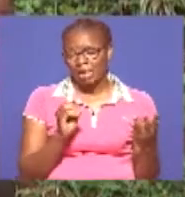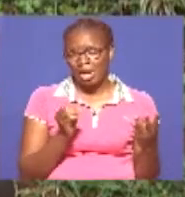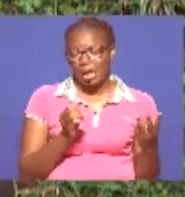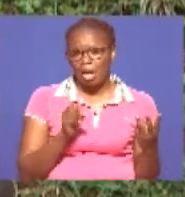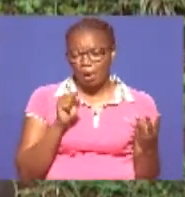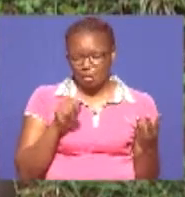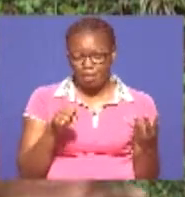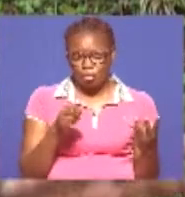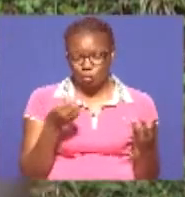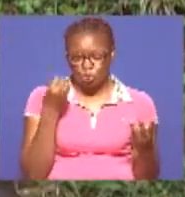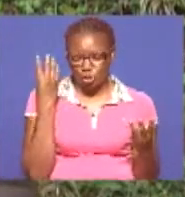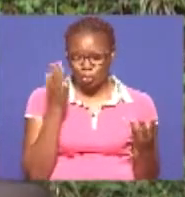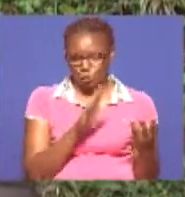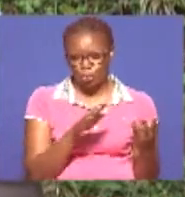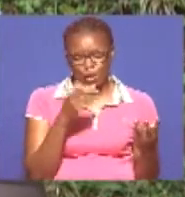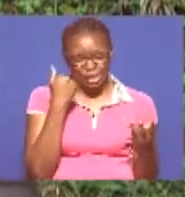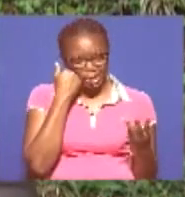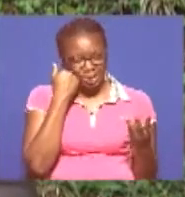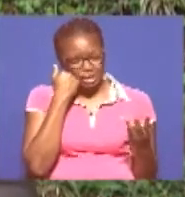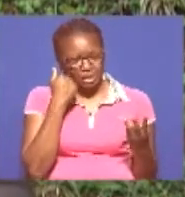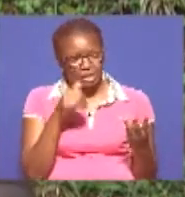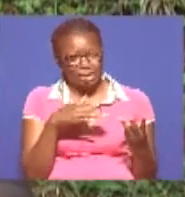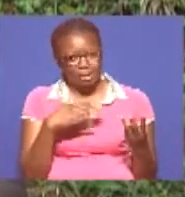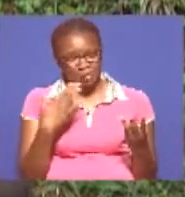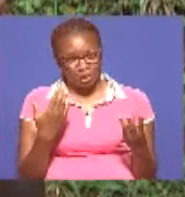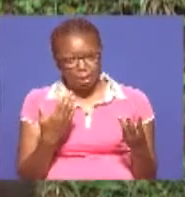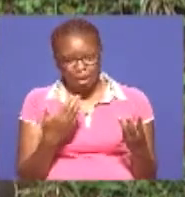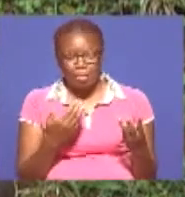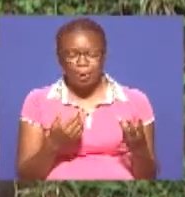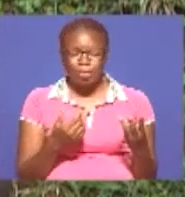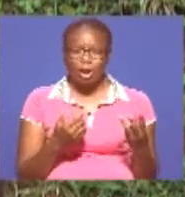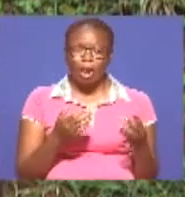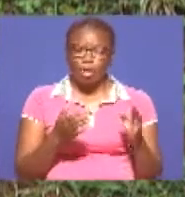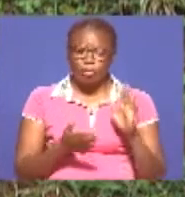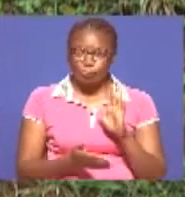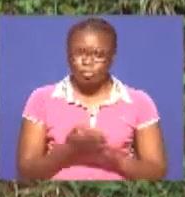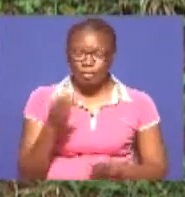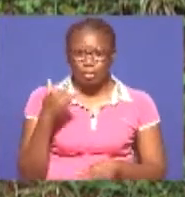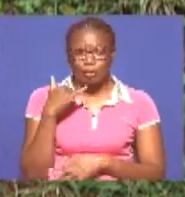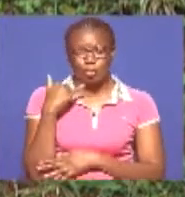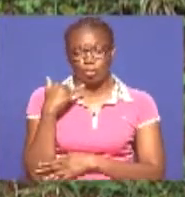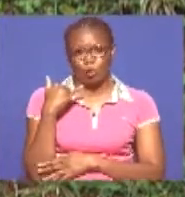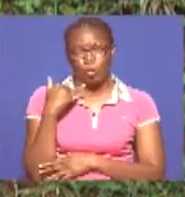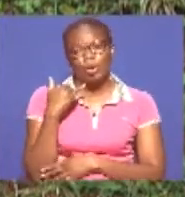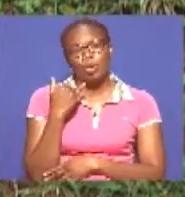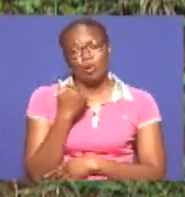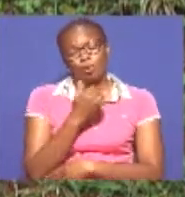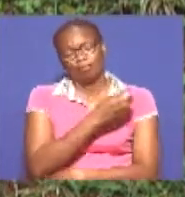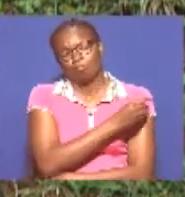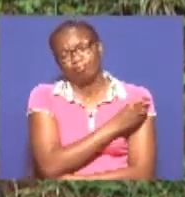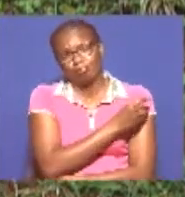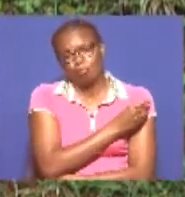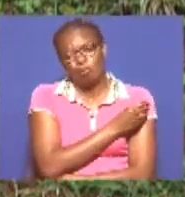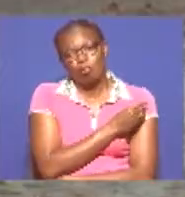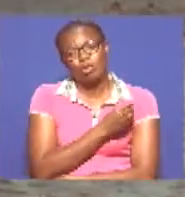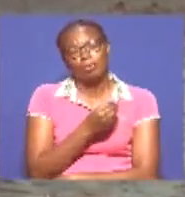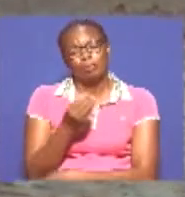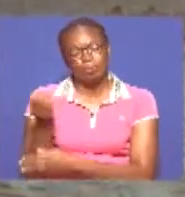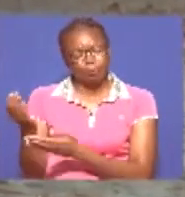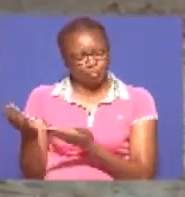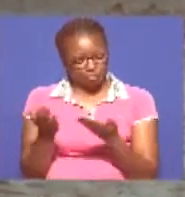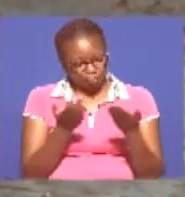Ineza kuambia uungurue ya kwa yuko sawa Kuhivo, kitu ya kwanza tunapigia daktari Anakuja na tutengeneza ya ngurue